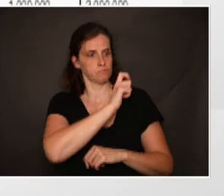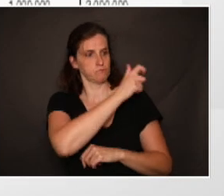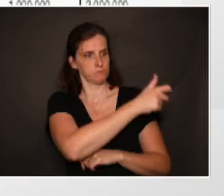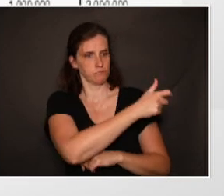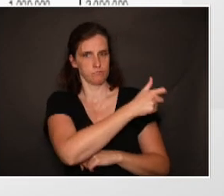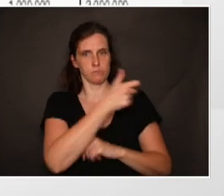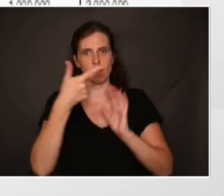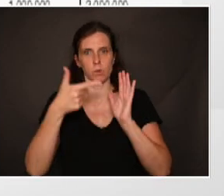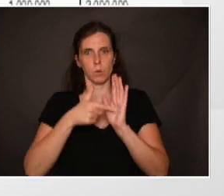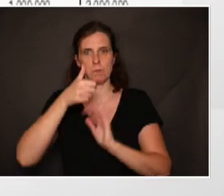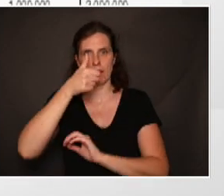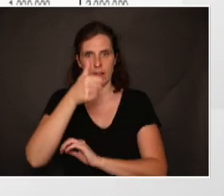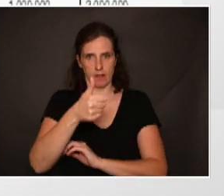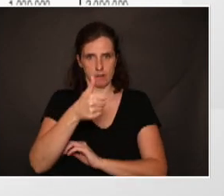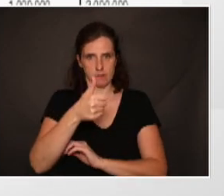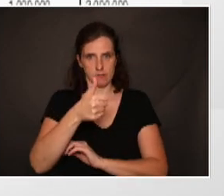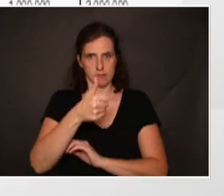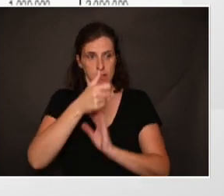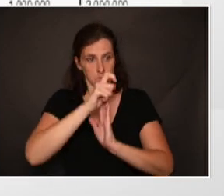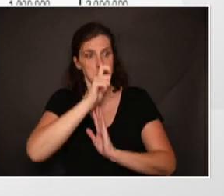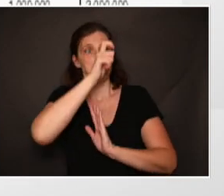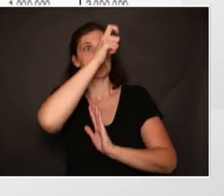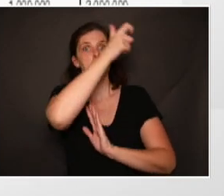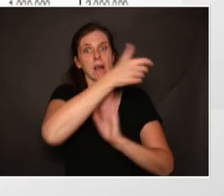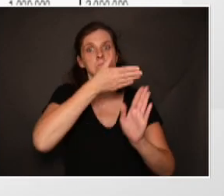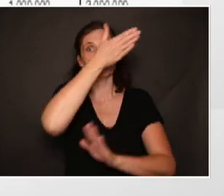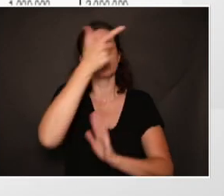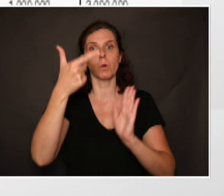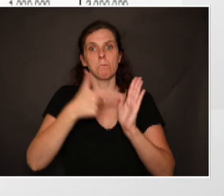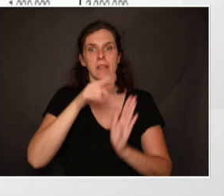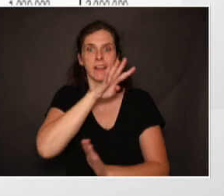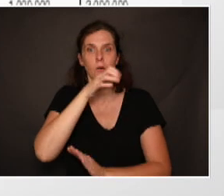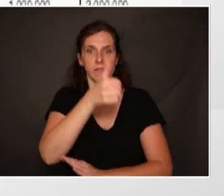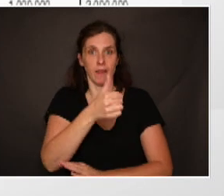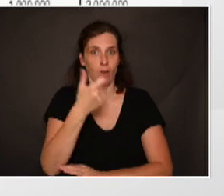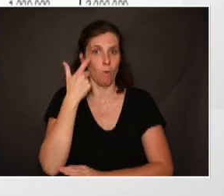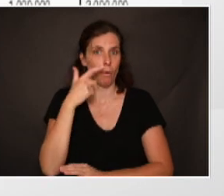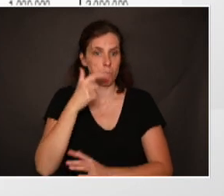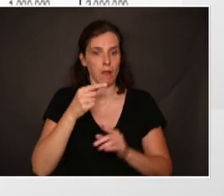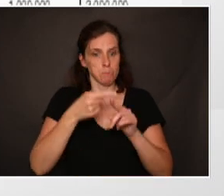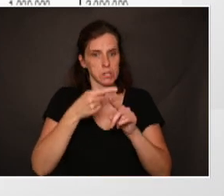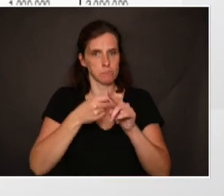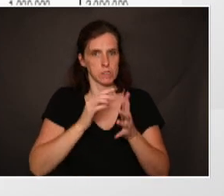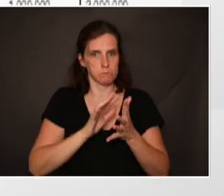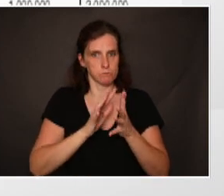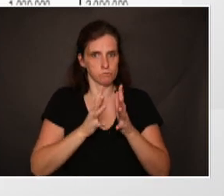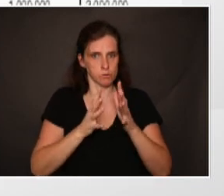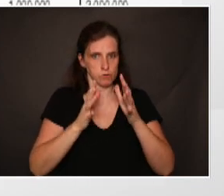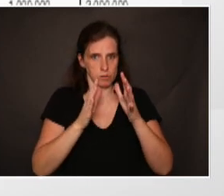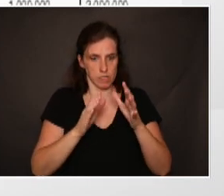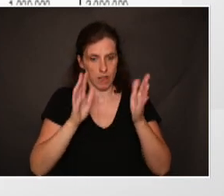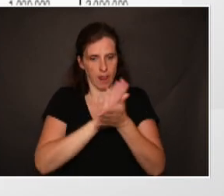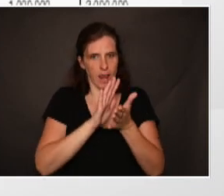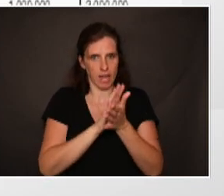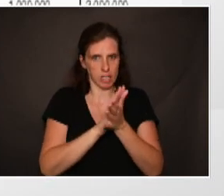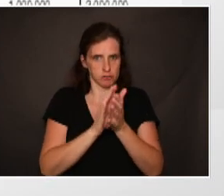de 2001 et une projection sur celle de 2041 où on voit que progressivement, chaque tranche